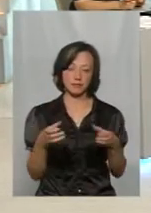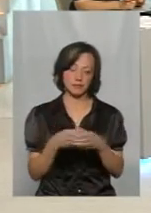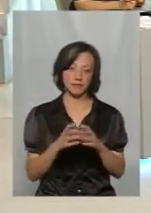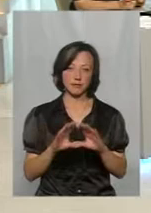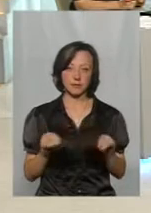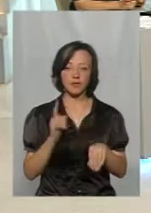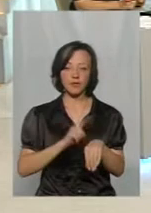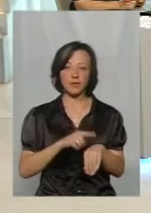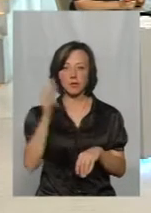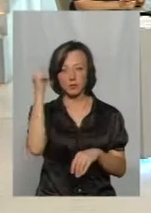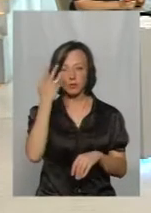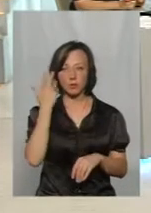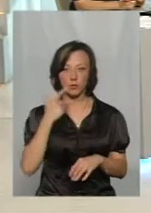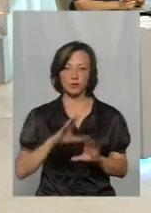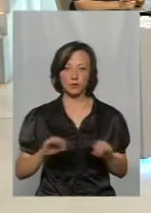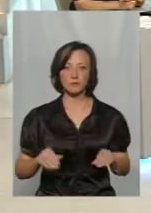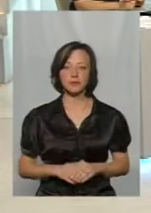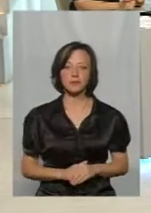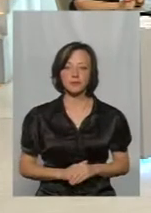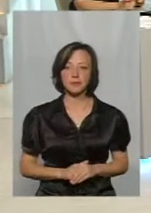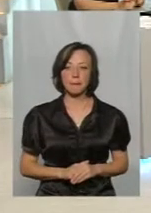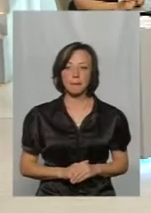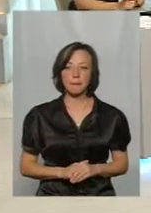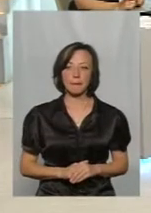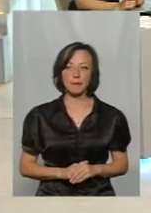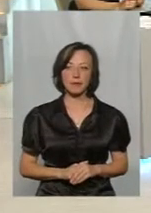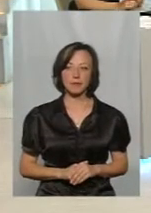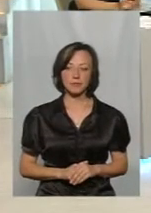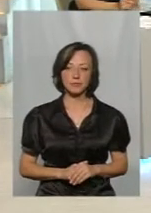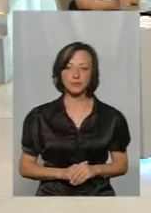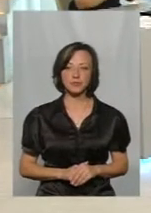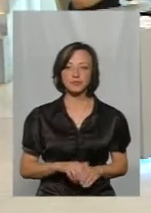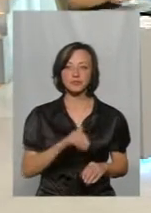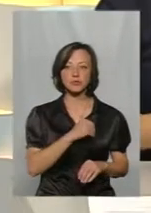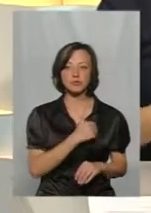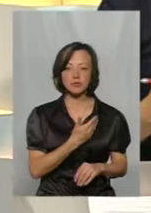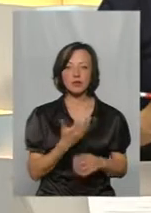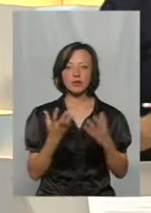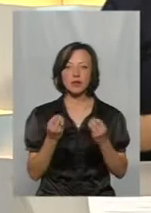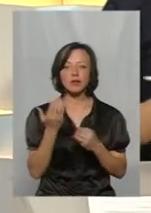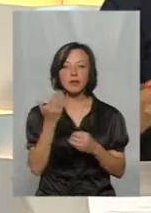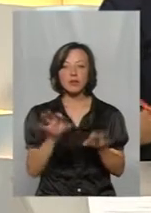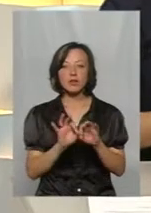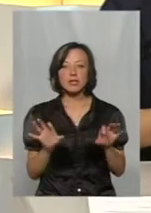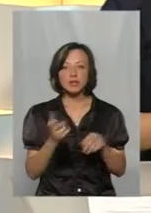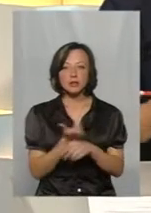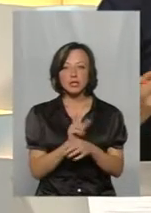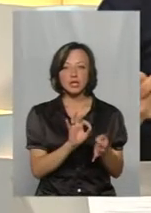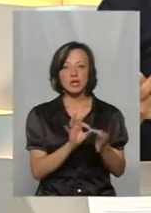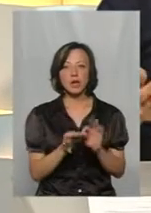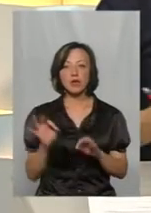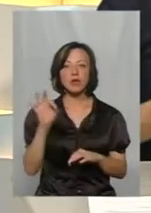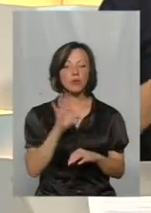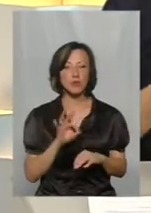який час навчання буде. Все ж таки, хотілося, щоб ви ще розказали більш детально про